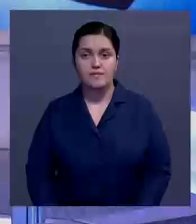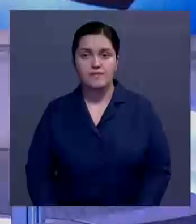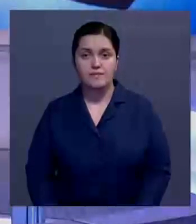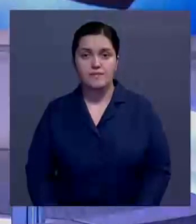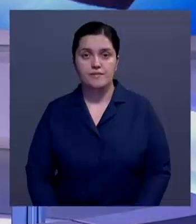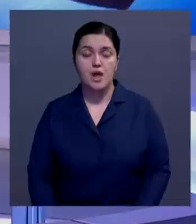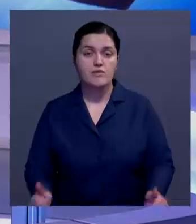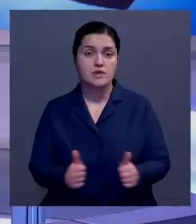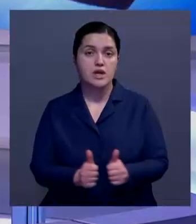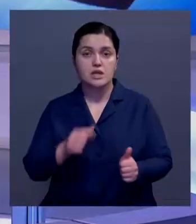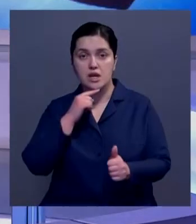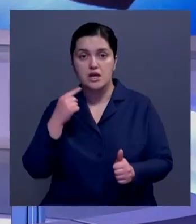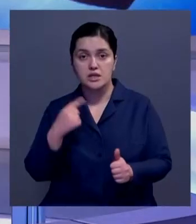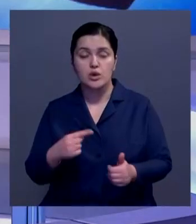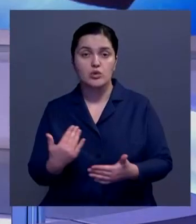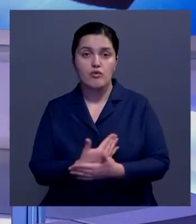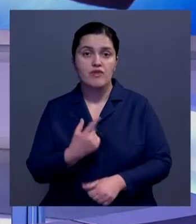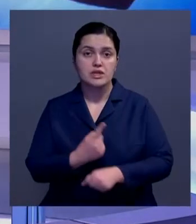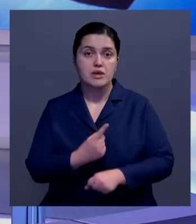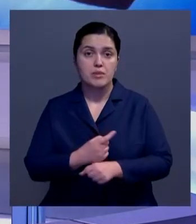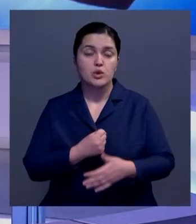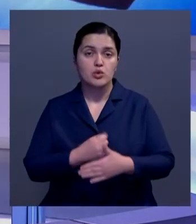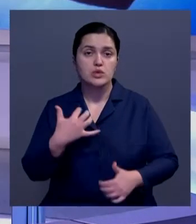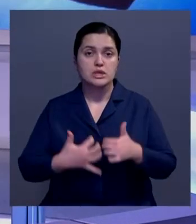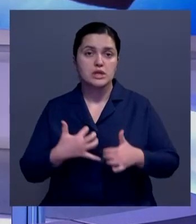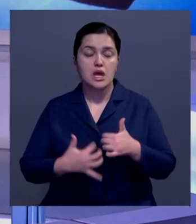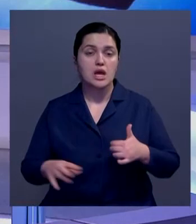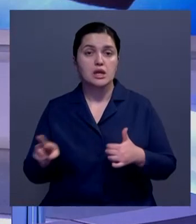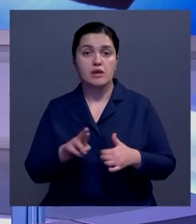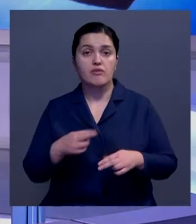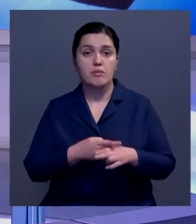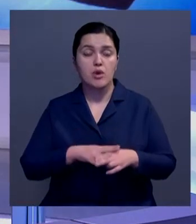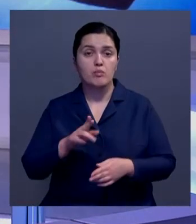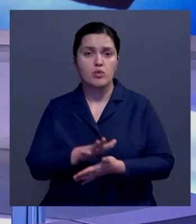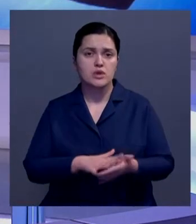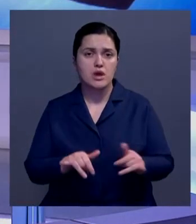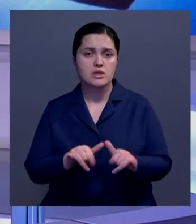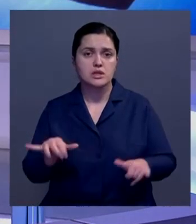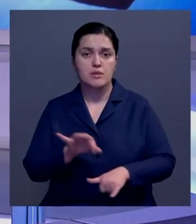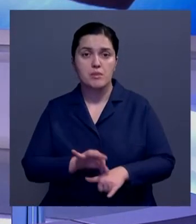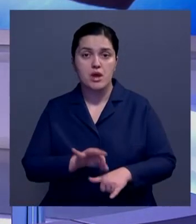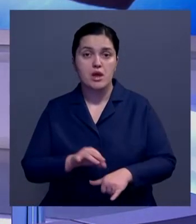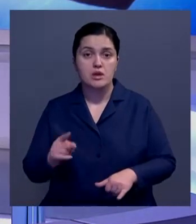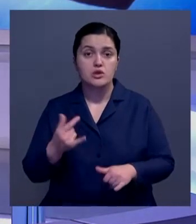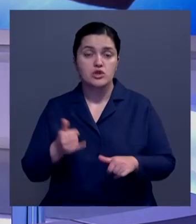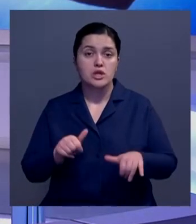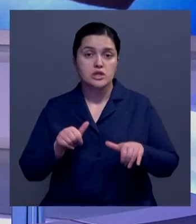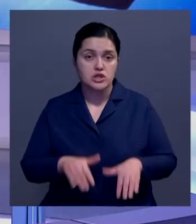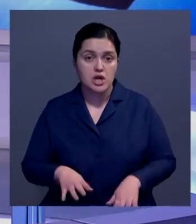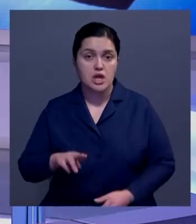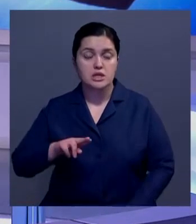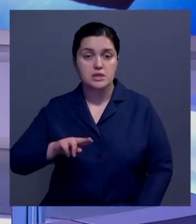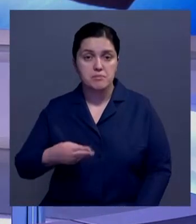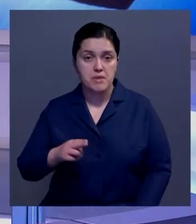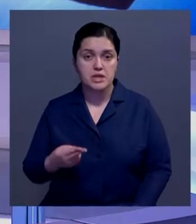В соседней России вводят новые ограничения до середины января. Эпидемиологи прогнозируют дальнейший рост заболеваемости. На этом фоне